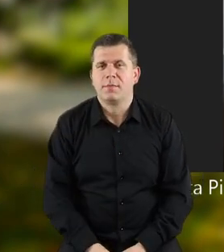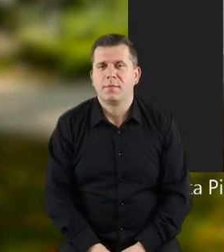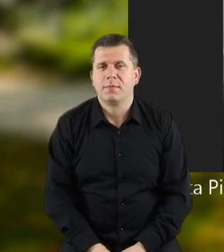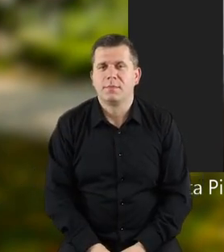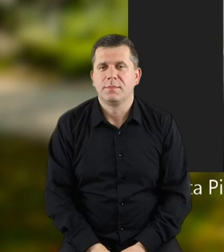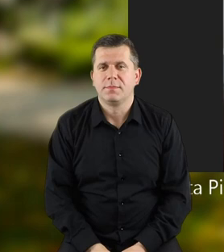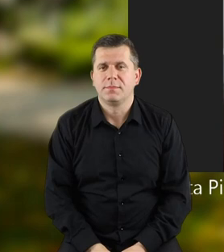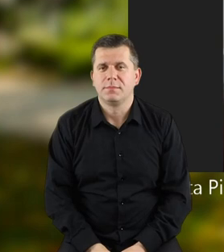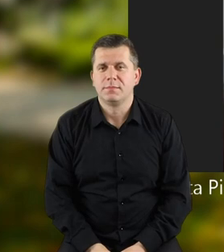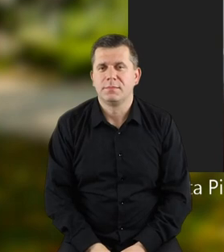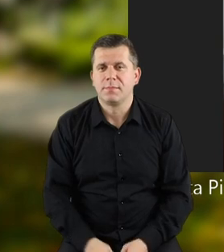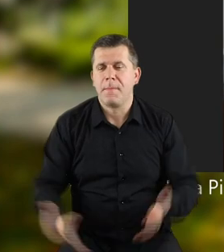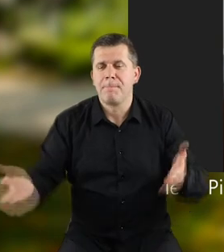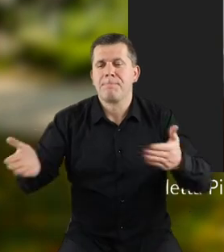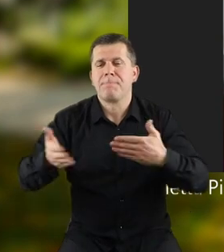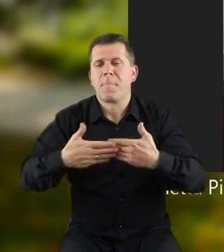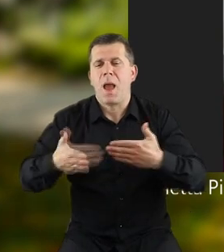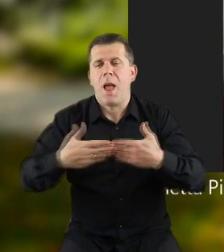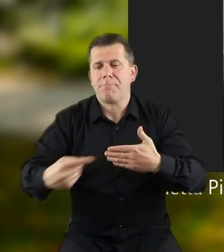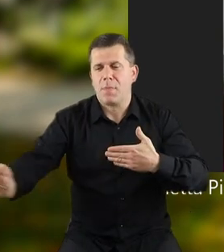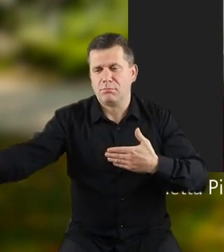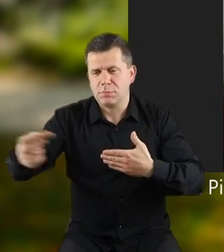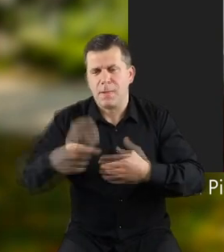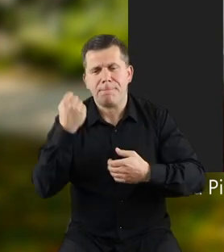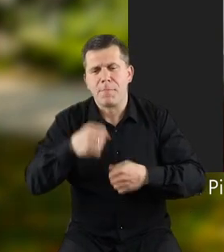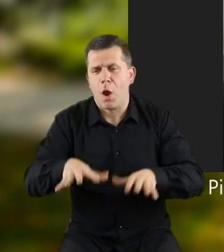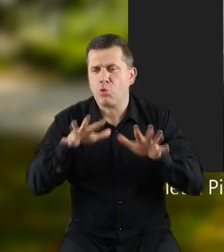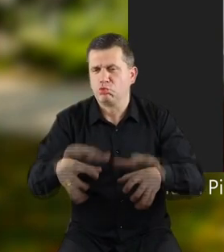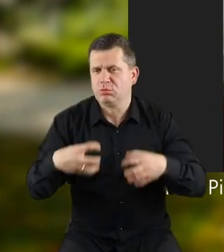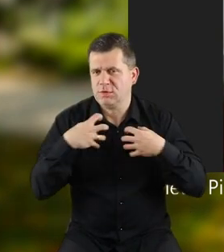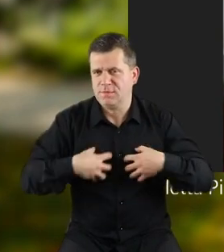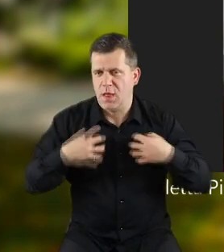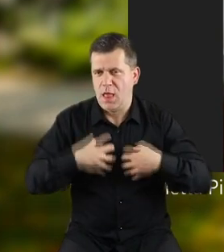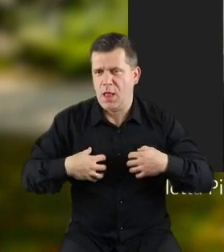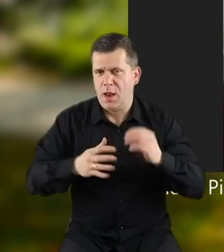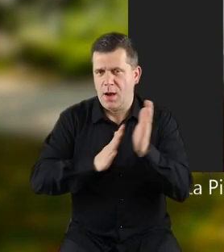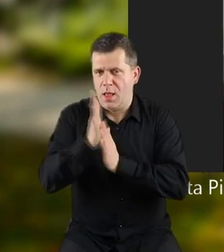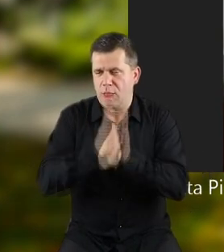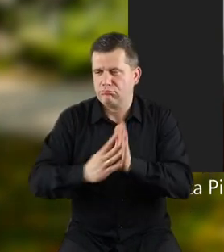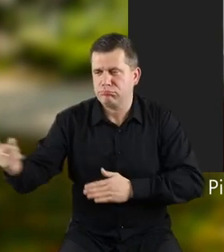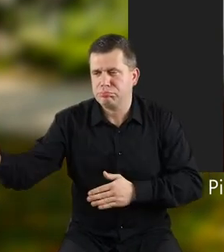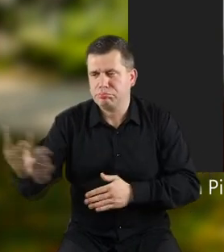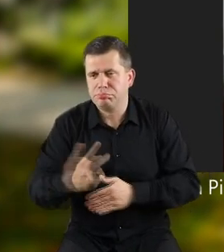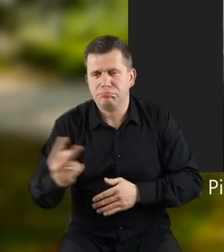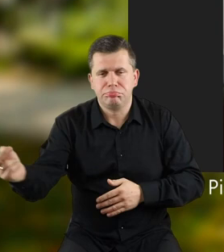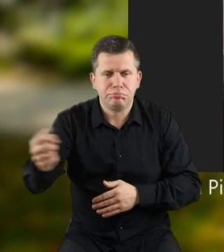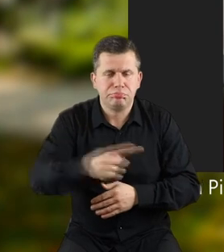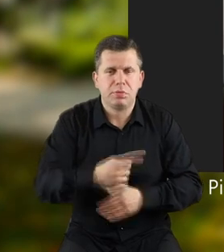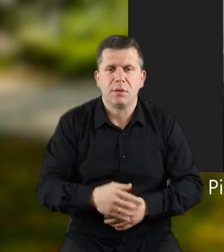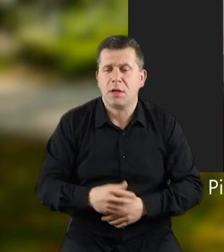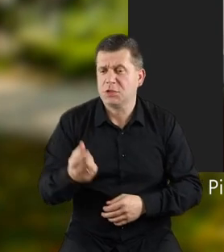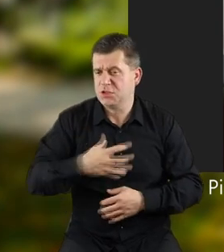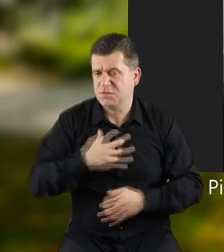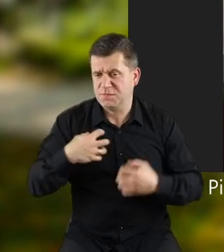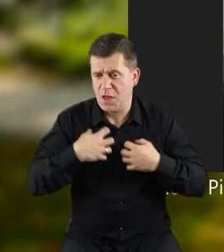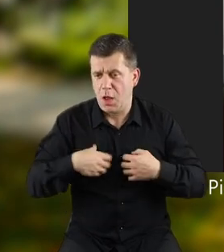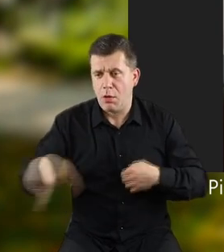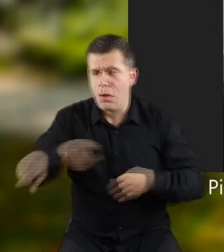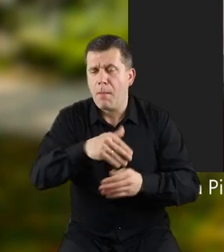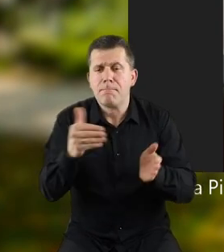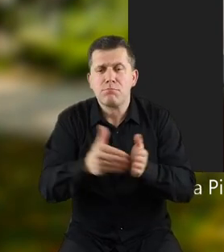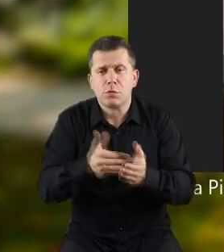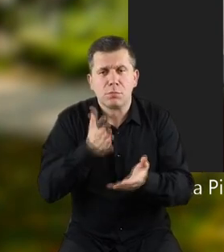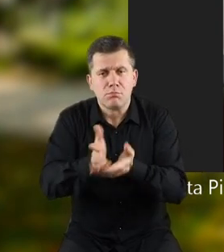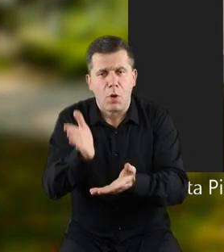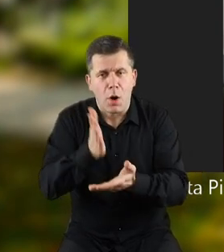nasz piesek, ale tutaj pod bramę przychodzi bardzo dużo zwierząt, a szczególnie, i byłam bardzo zdziwiona, zwierząt,